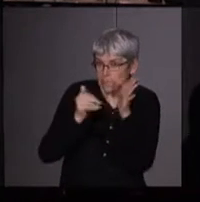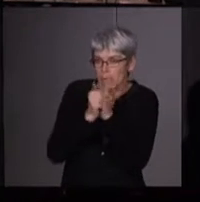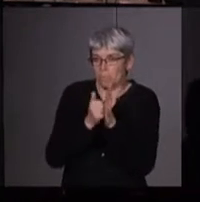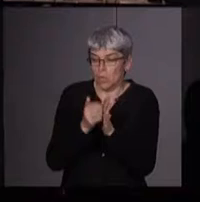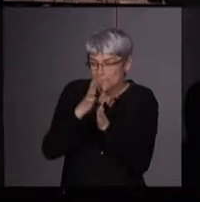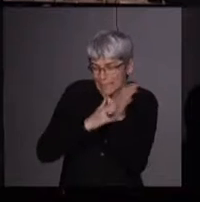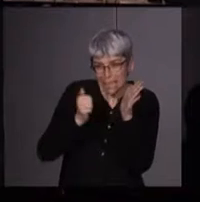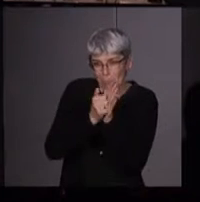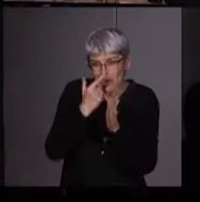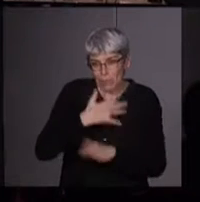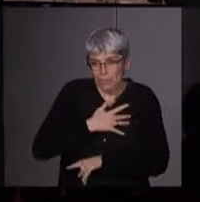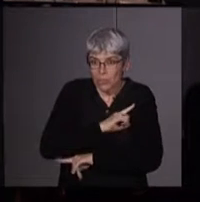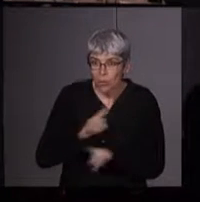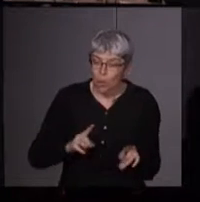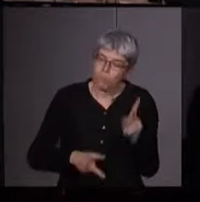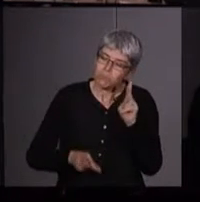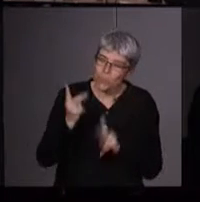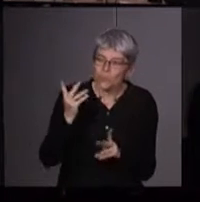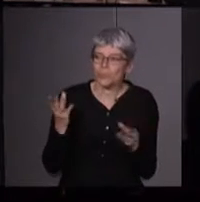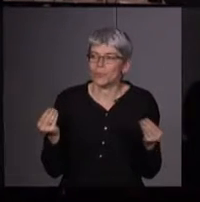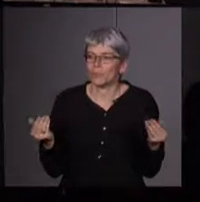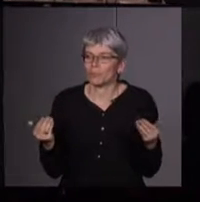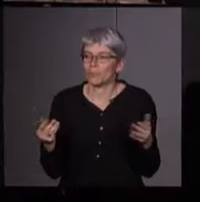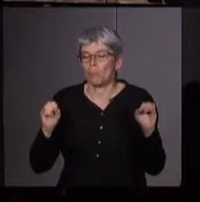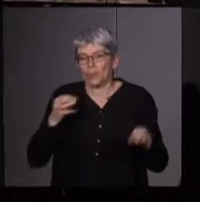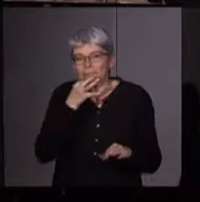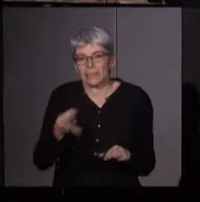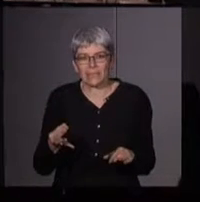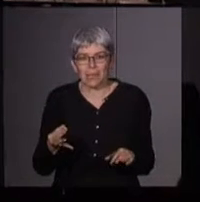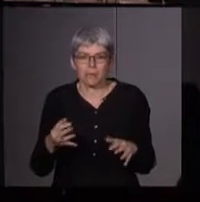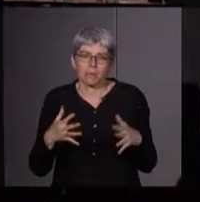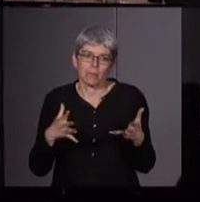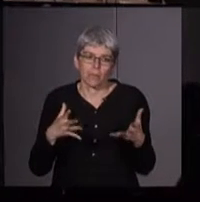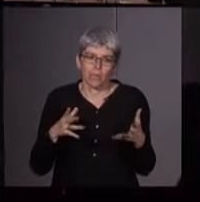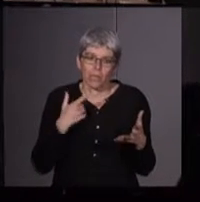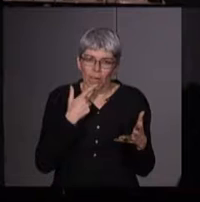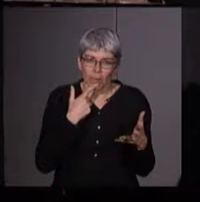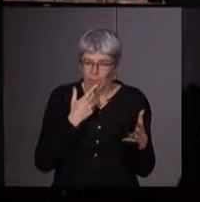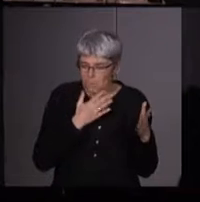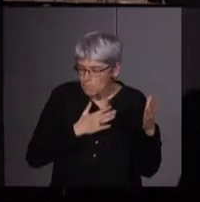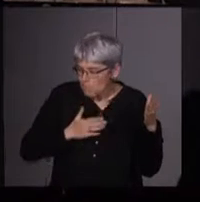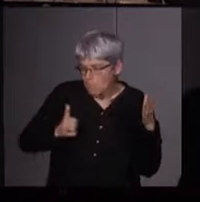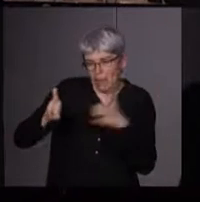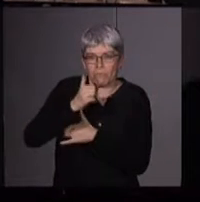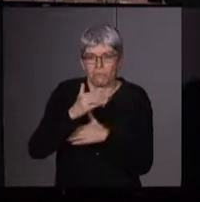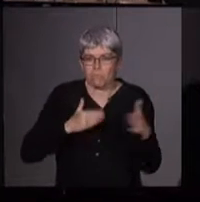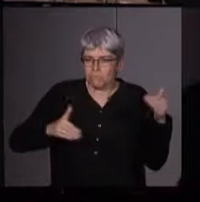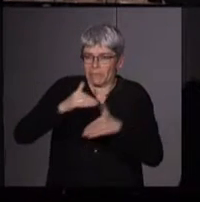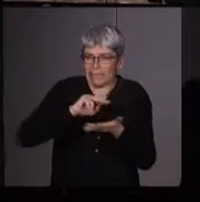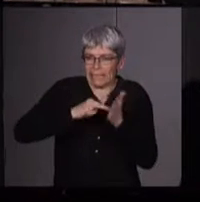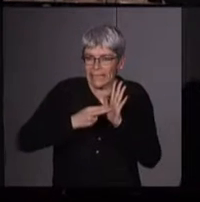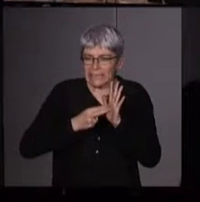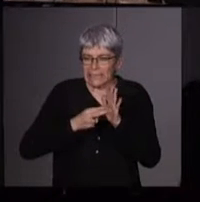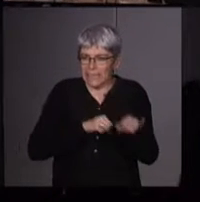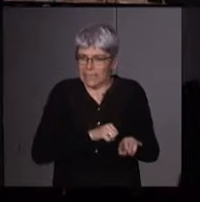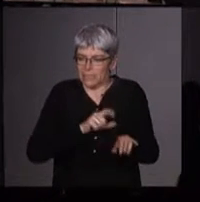pas vraiment de symboles mais qu'on est beaucoup plus proche de quelque chose qu'on pourrait appeler des mécanismes de dépassement et donc aussi des techniques